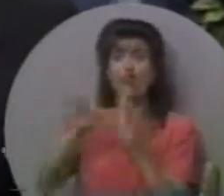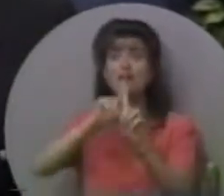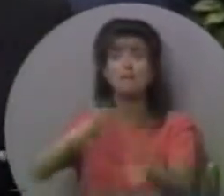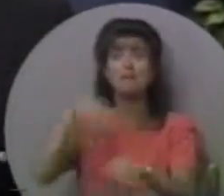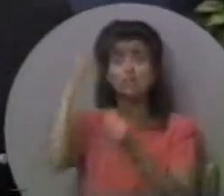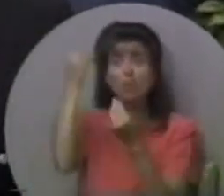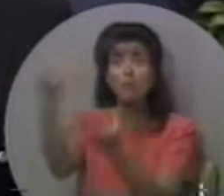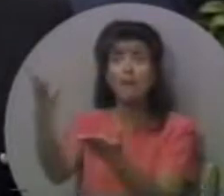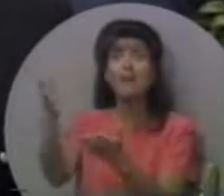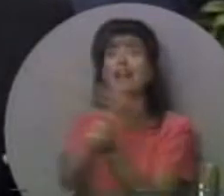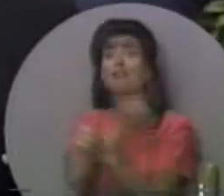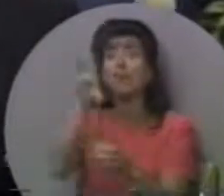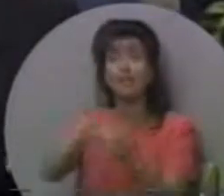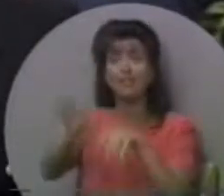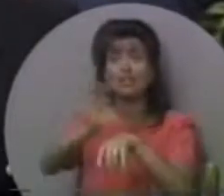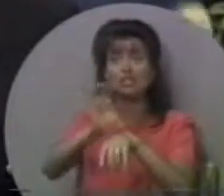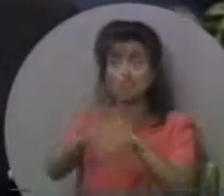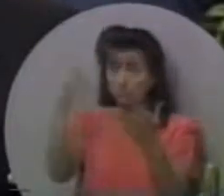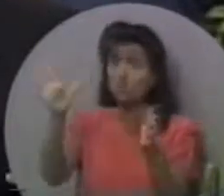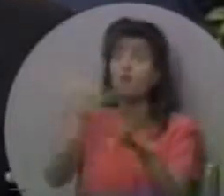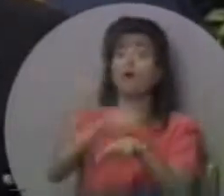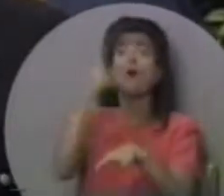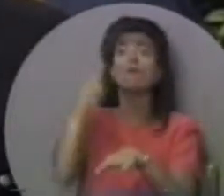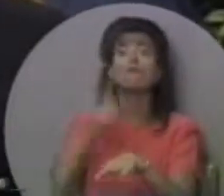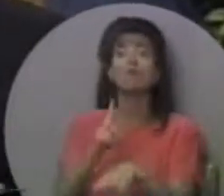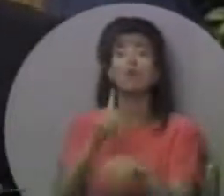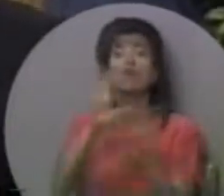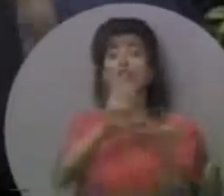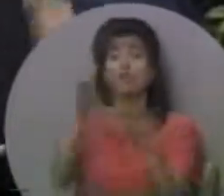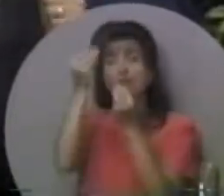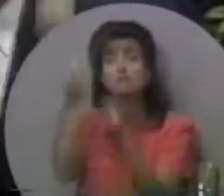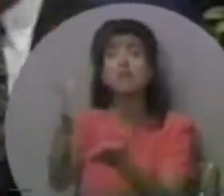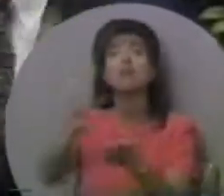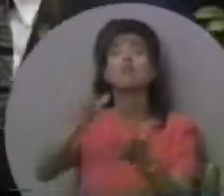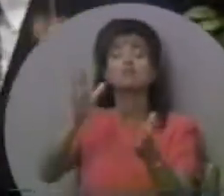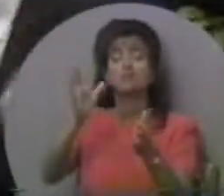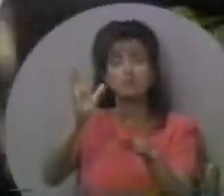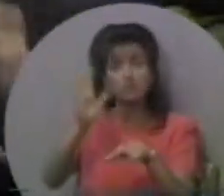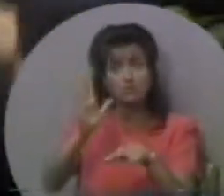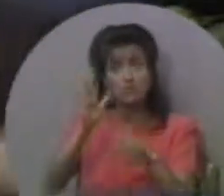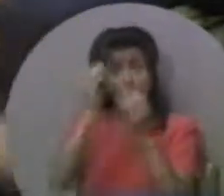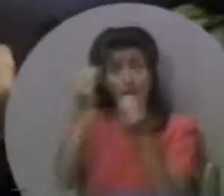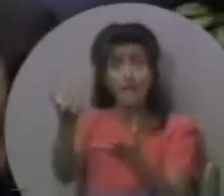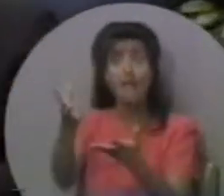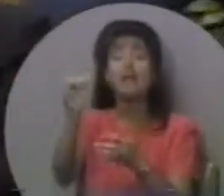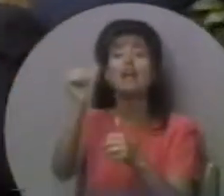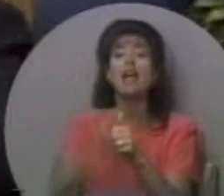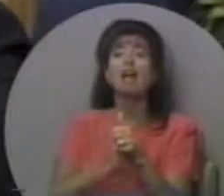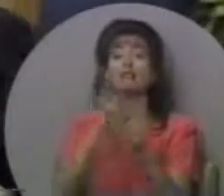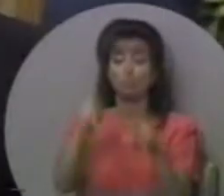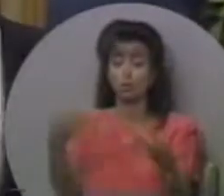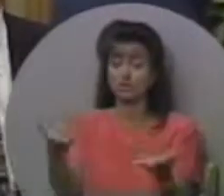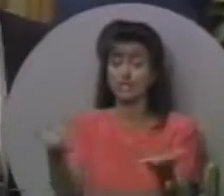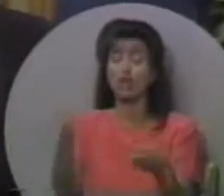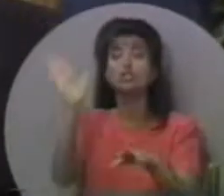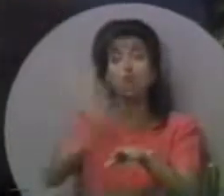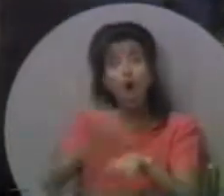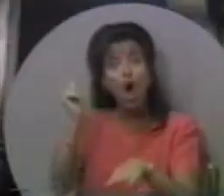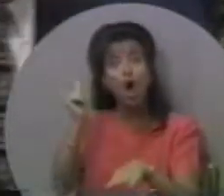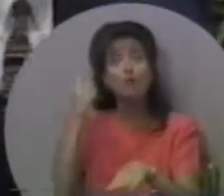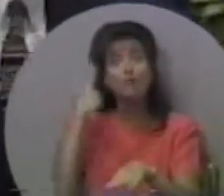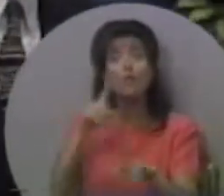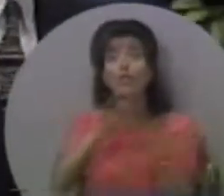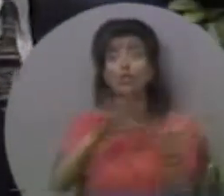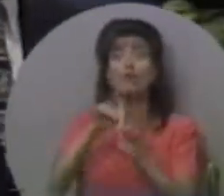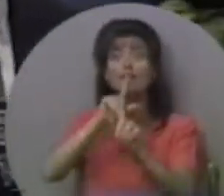Він покликаний слухатись великого покликування. Всі в цій церкві покликані слухатись великого доручення. І кожна окрема особа